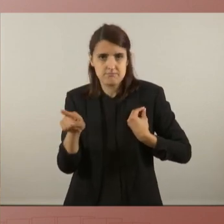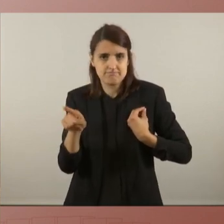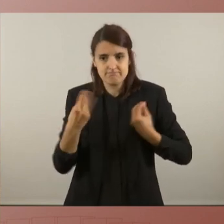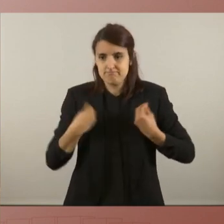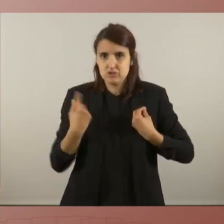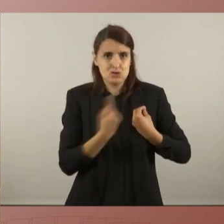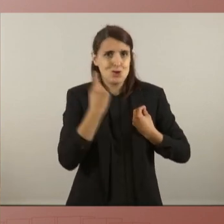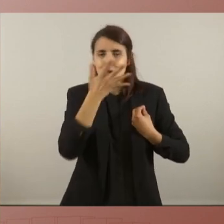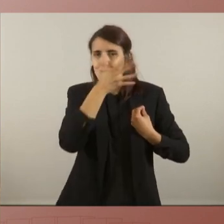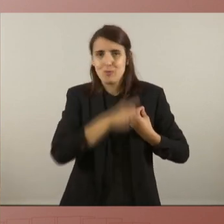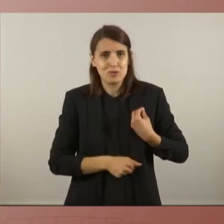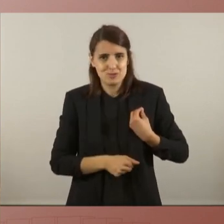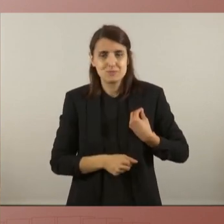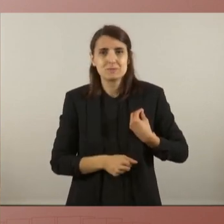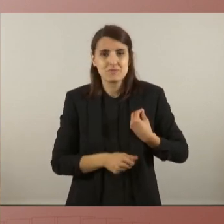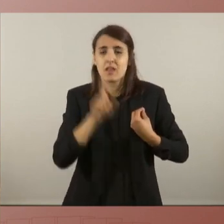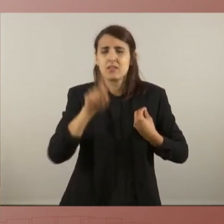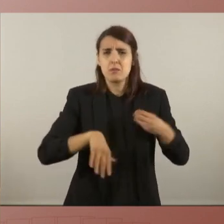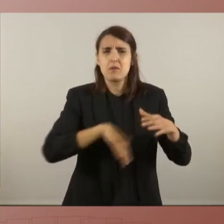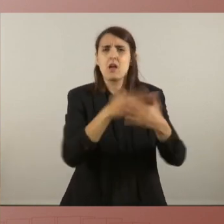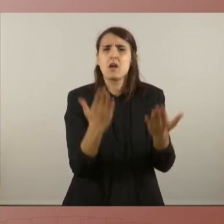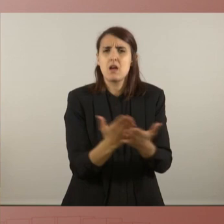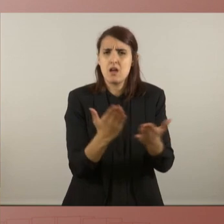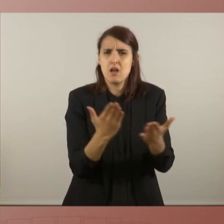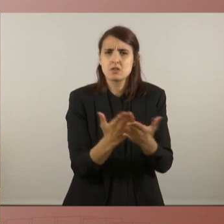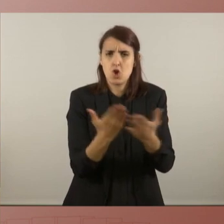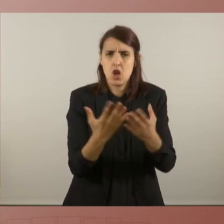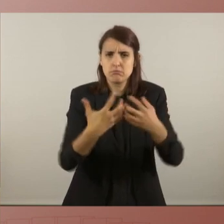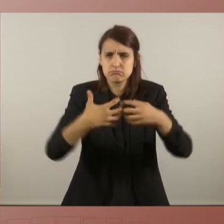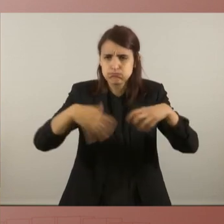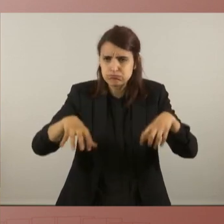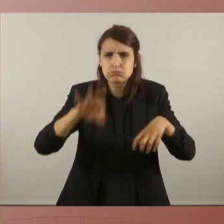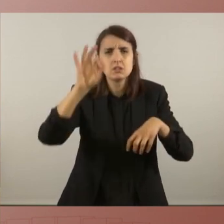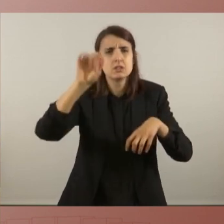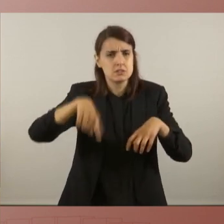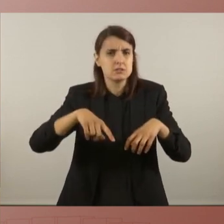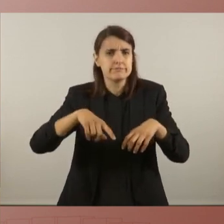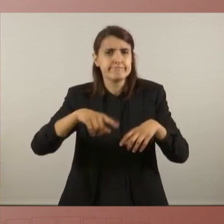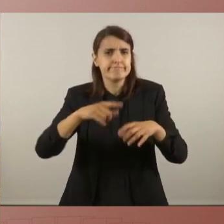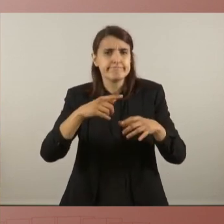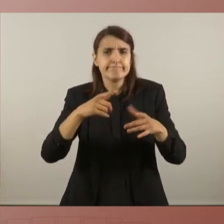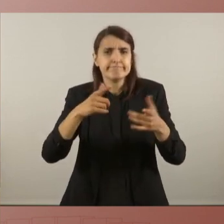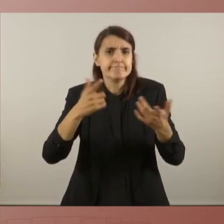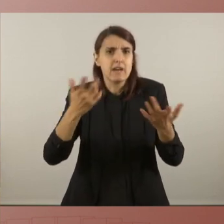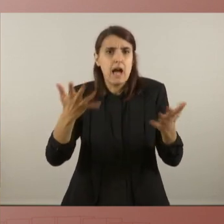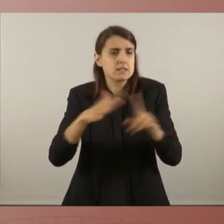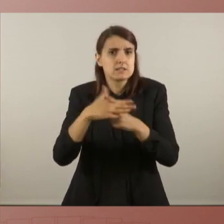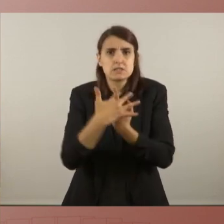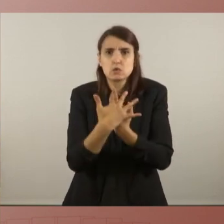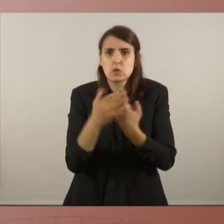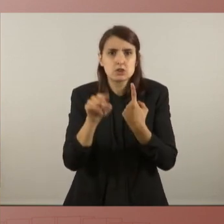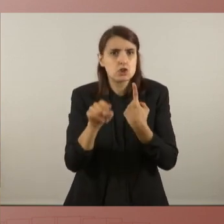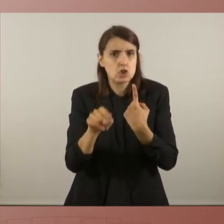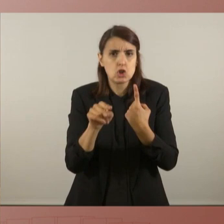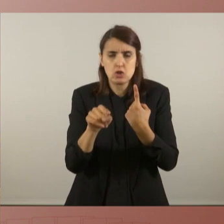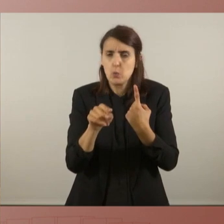segregació escolar la desigualtat en l'èxit educatiu i sabem que es trobem en un punt d'inflexió i que hem de decidir si